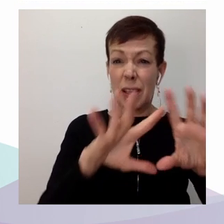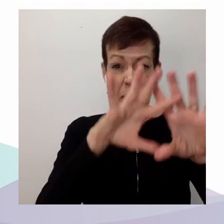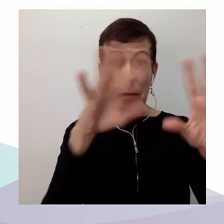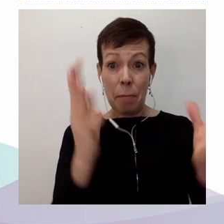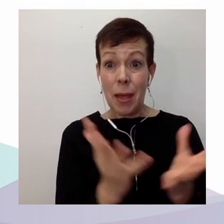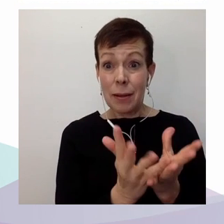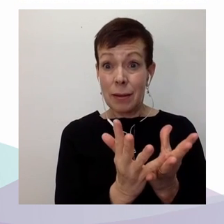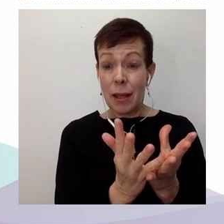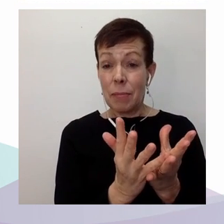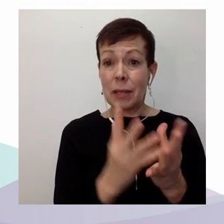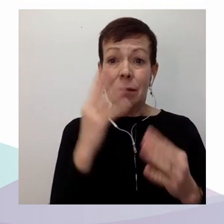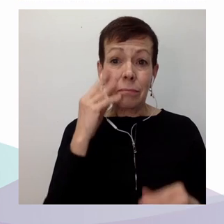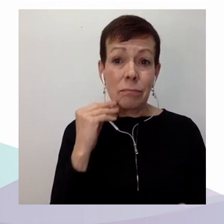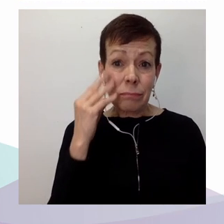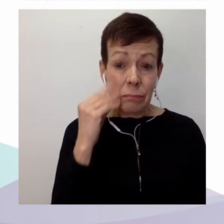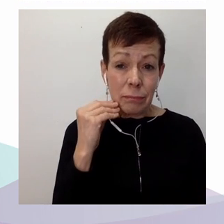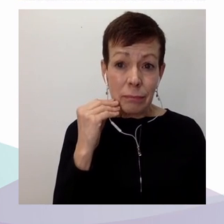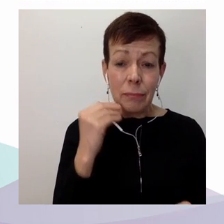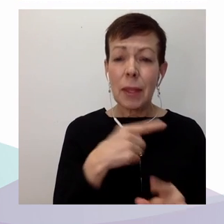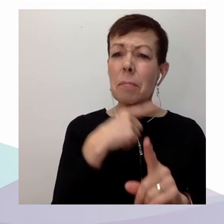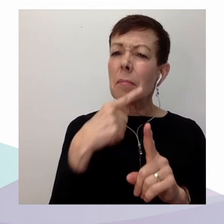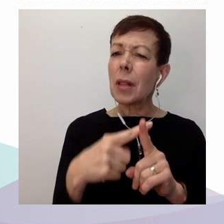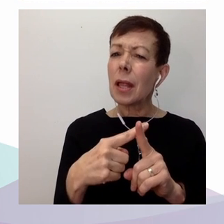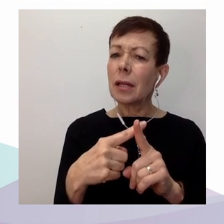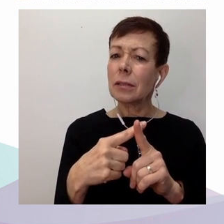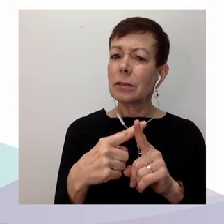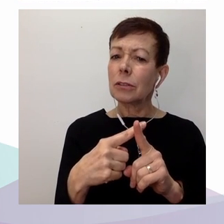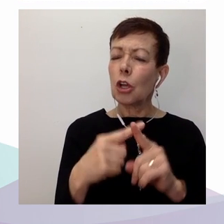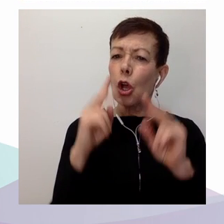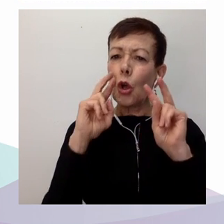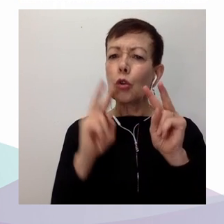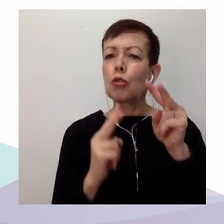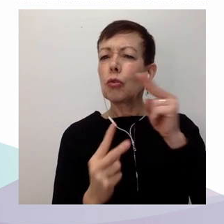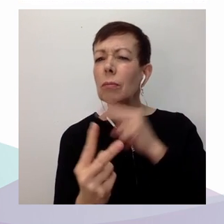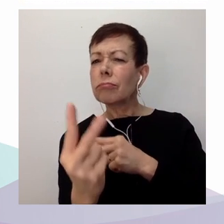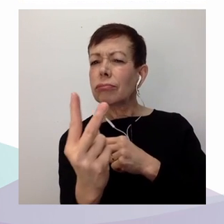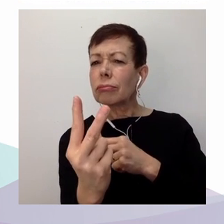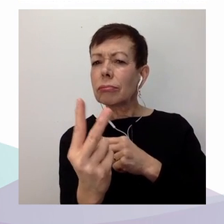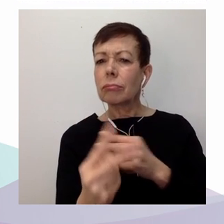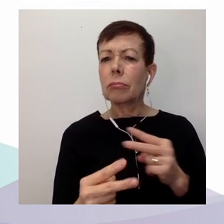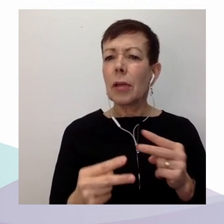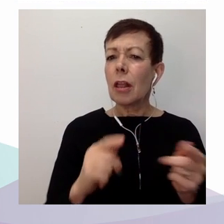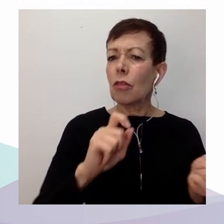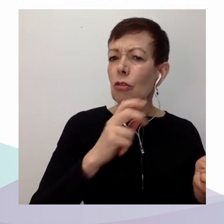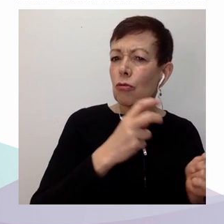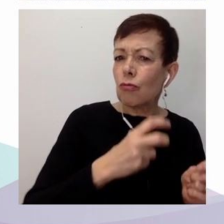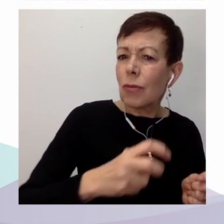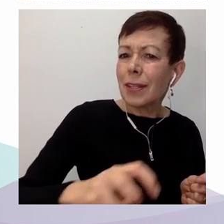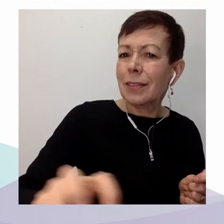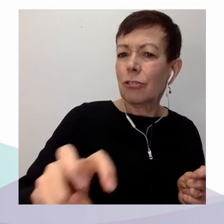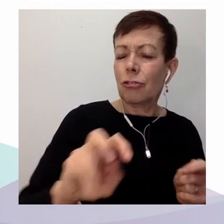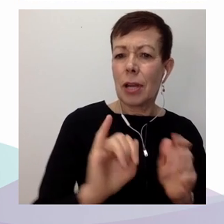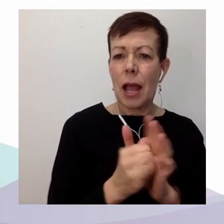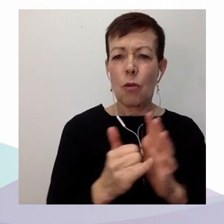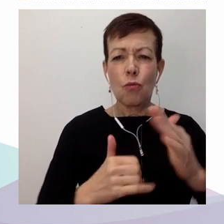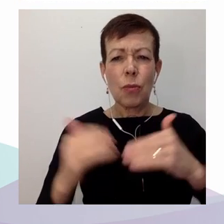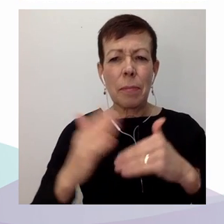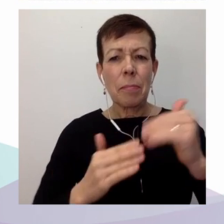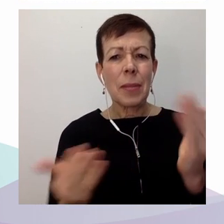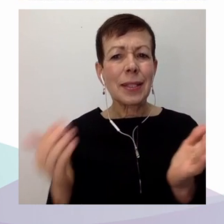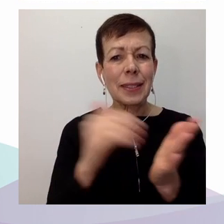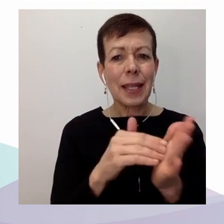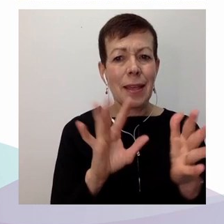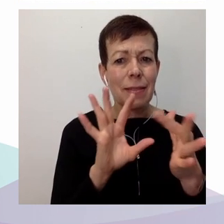fondée sur la reconstruction des liens sociaux. C'est donc avec beaucoup d'humilité que je vous présente les fruits de cette